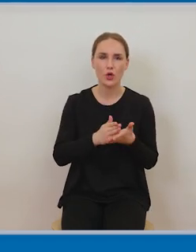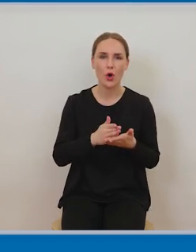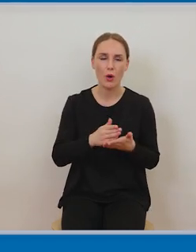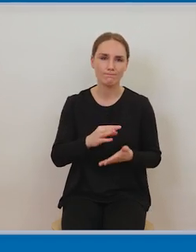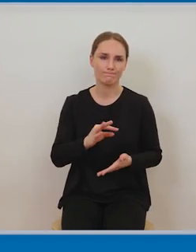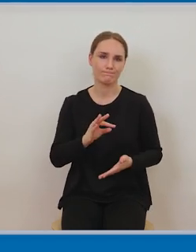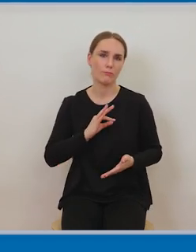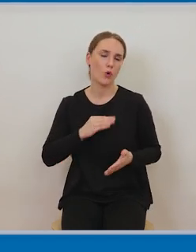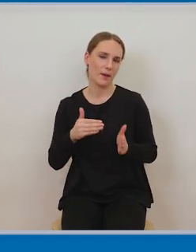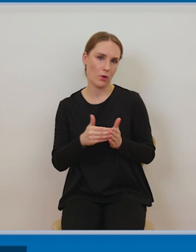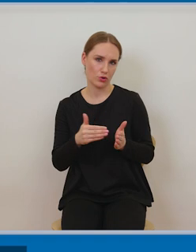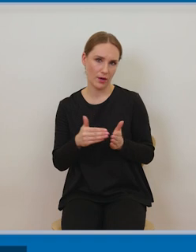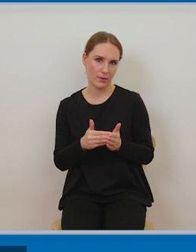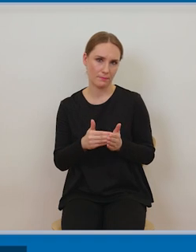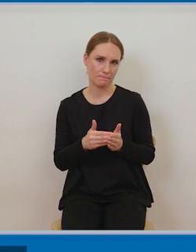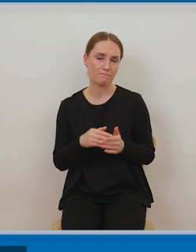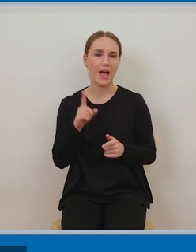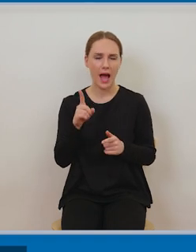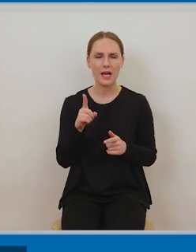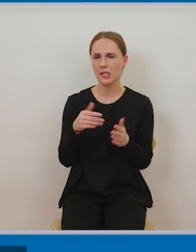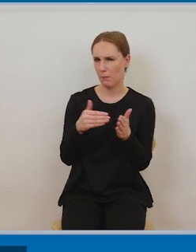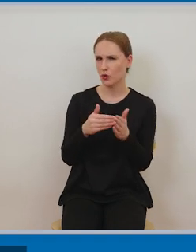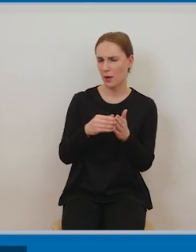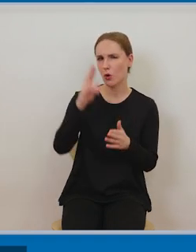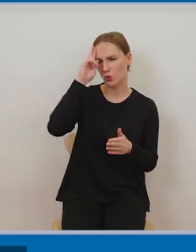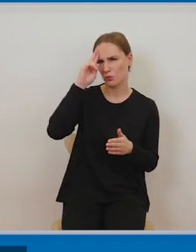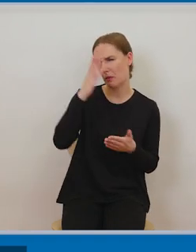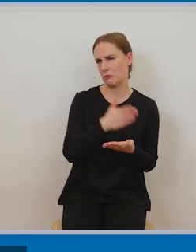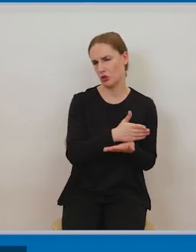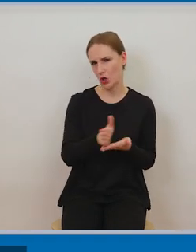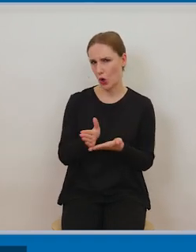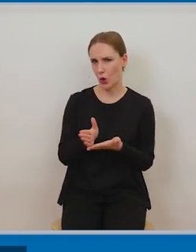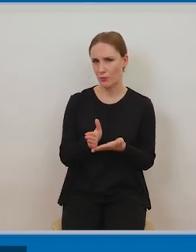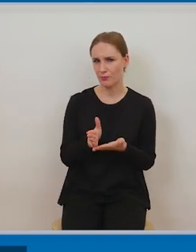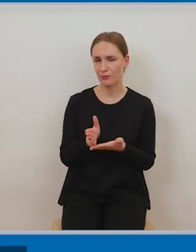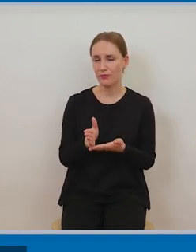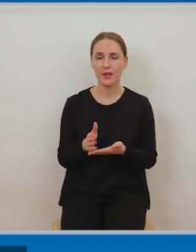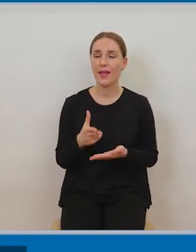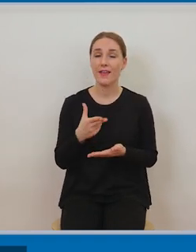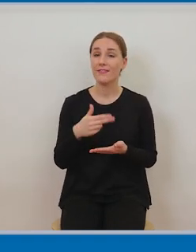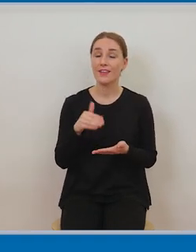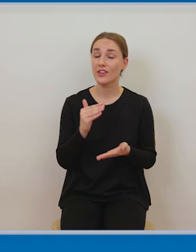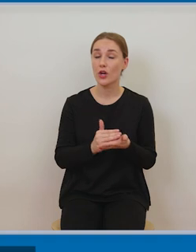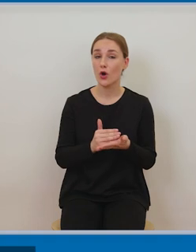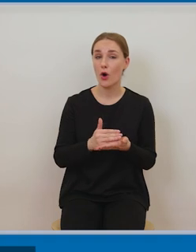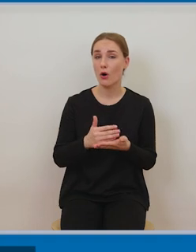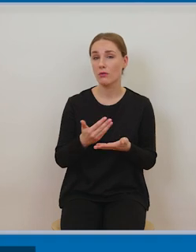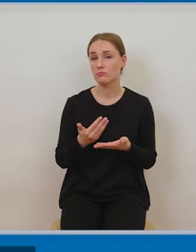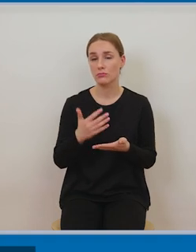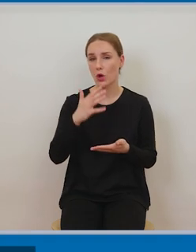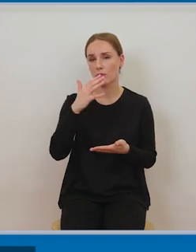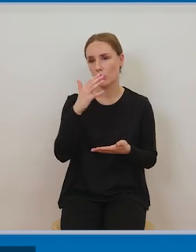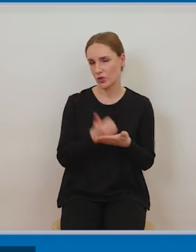zamkniętym kręgu osób osób pozostających w bliskim stosunku powinowactwa pokrewieństwa towarzyski co to